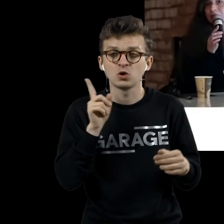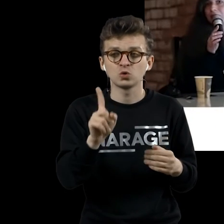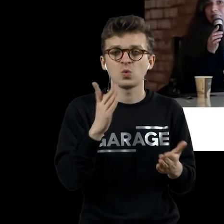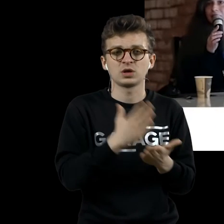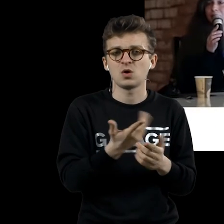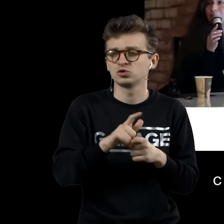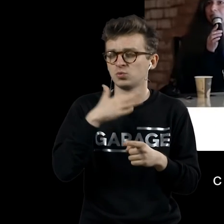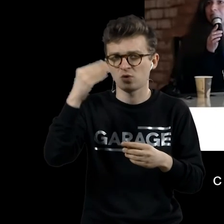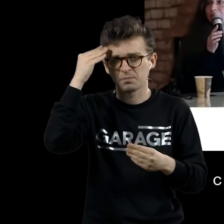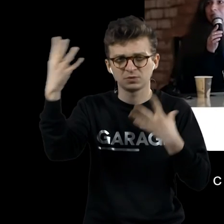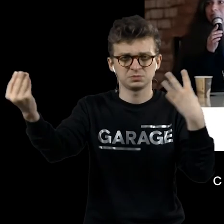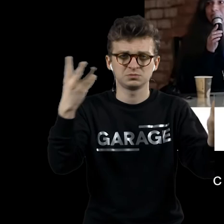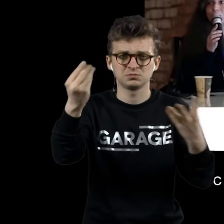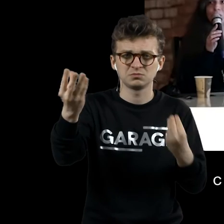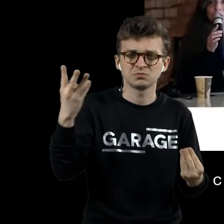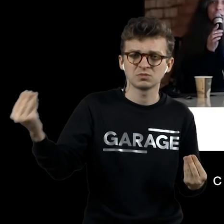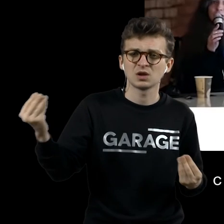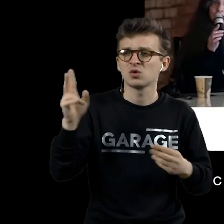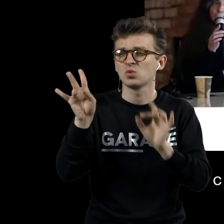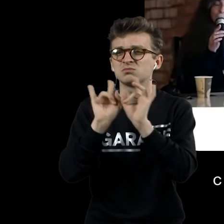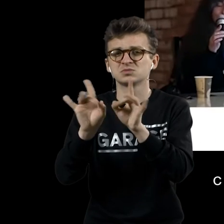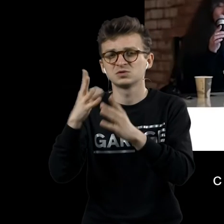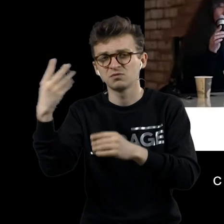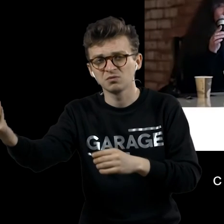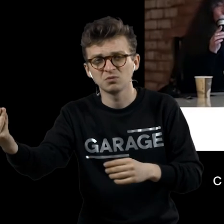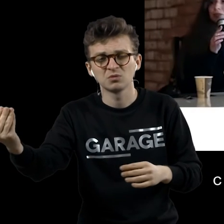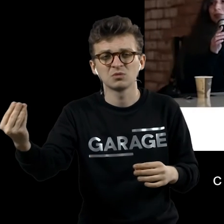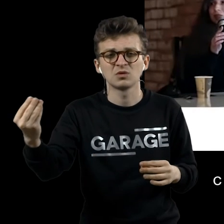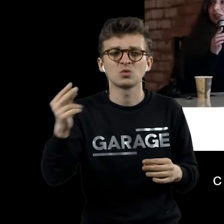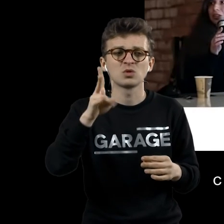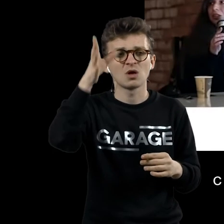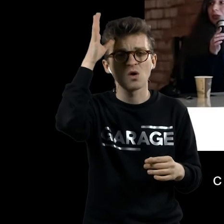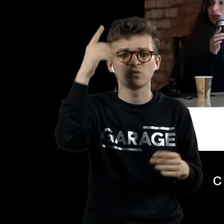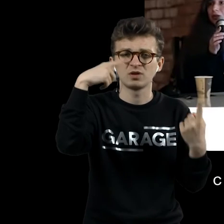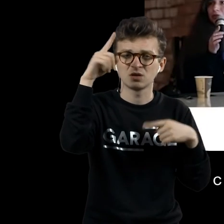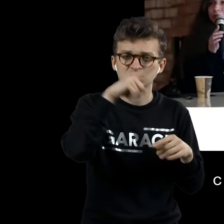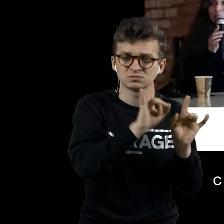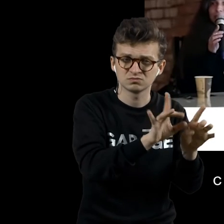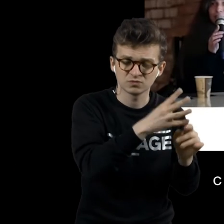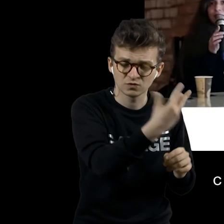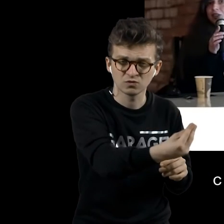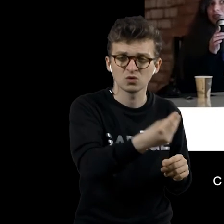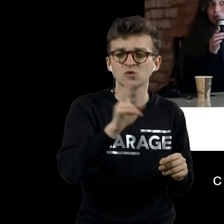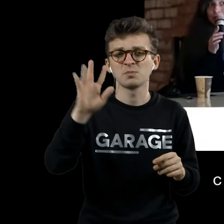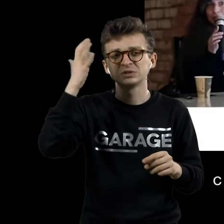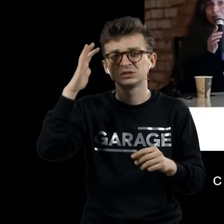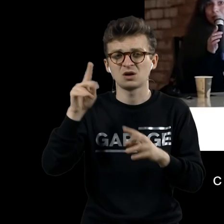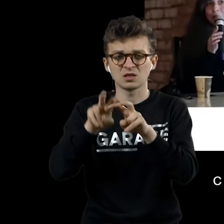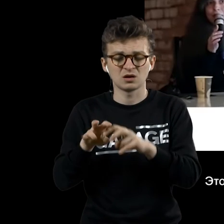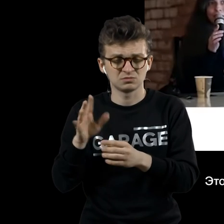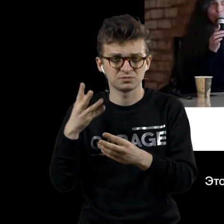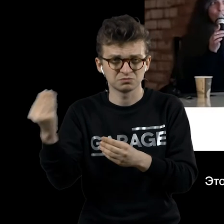есть масса версий с алхимическими трактовками, с научно-фантастическими трактовками, с психоаналитическими